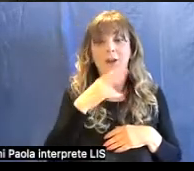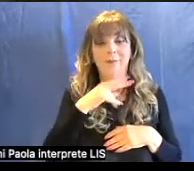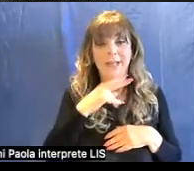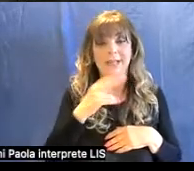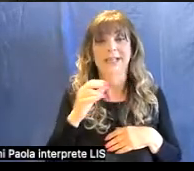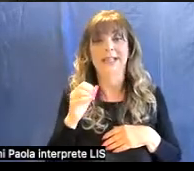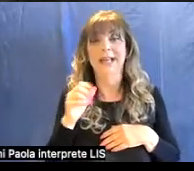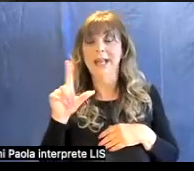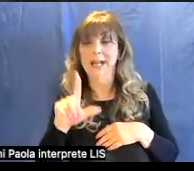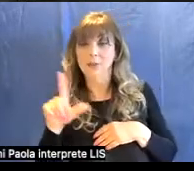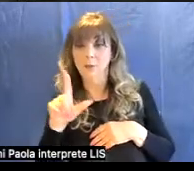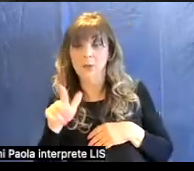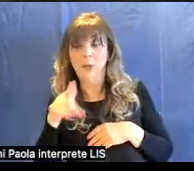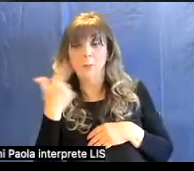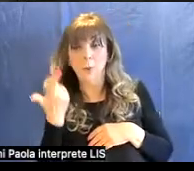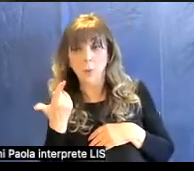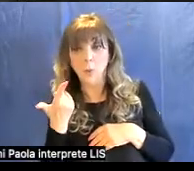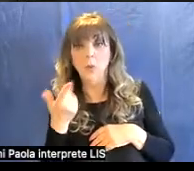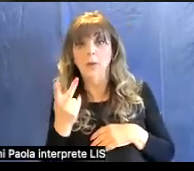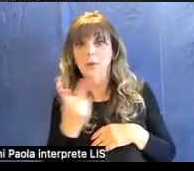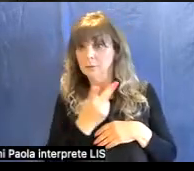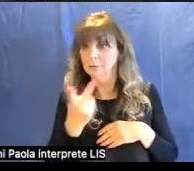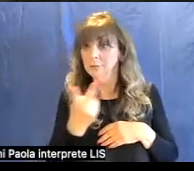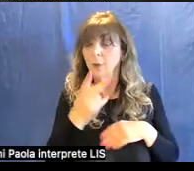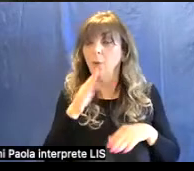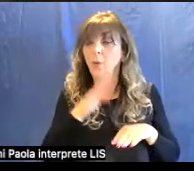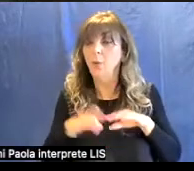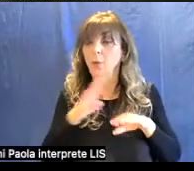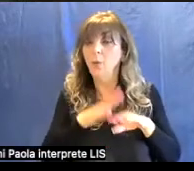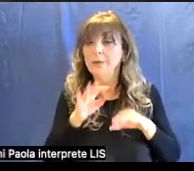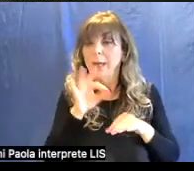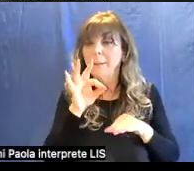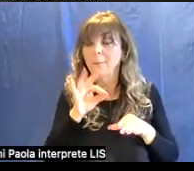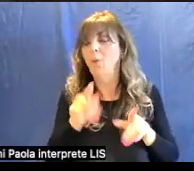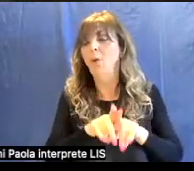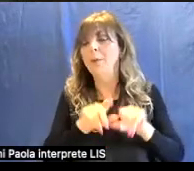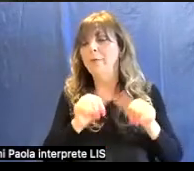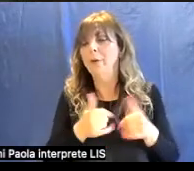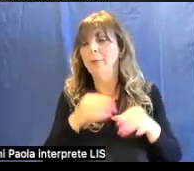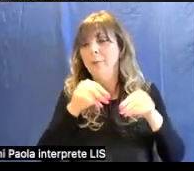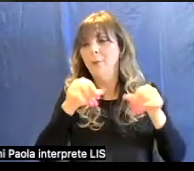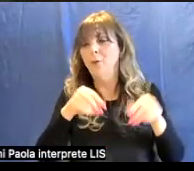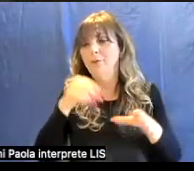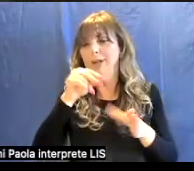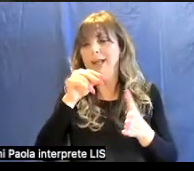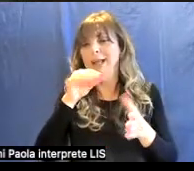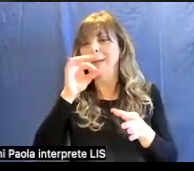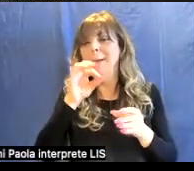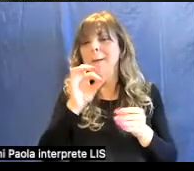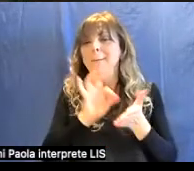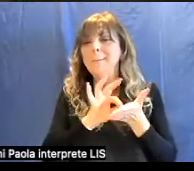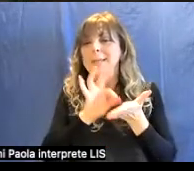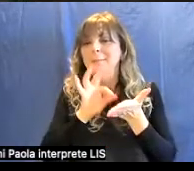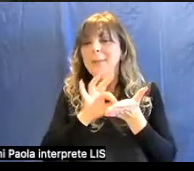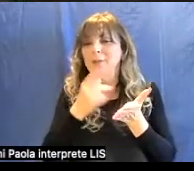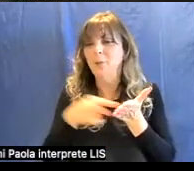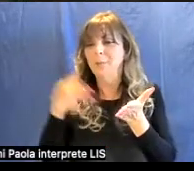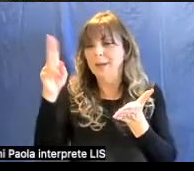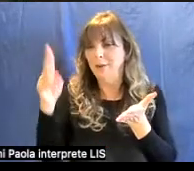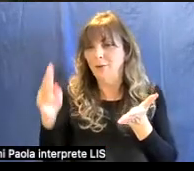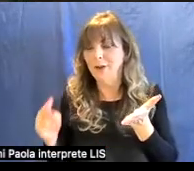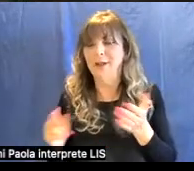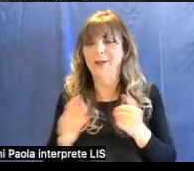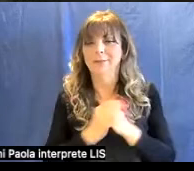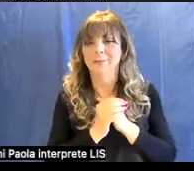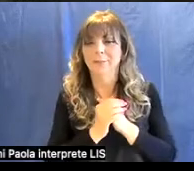blu, è stato utilizzato appunto come pigmento. La lazurite è il componente fondamentale dell